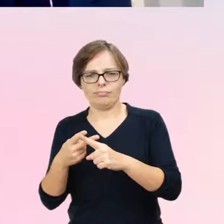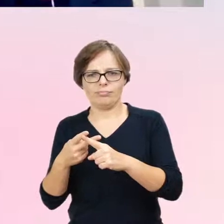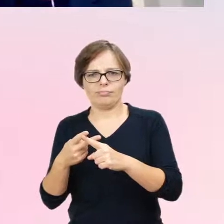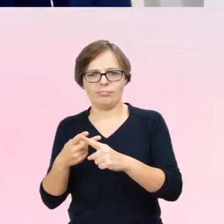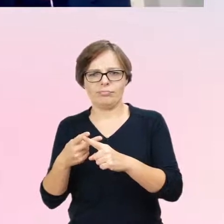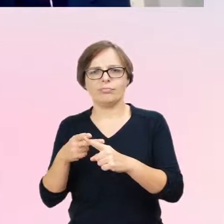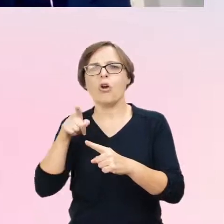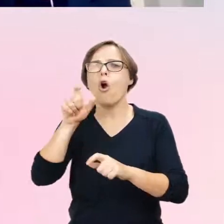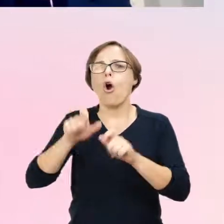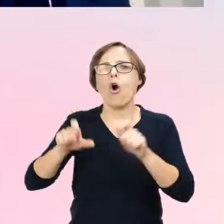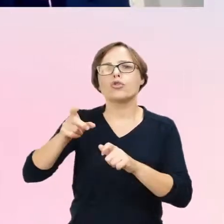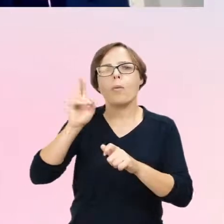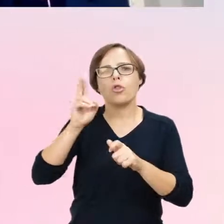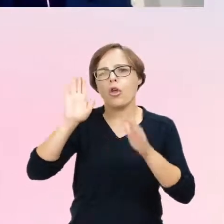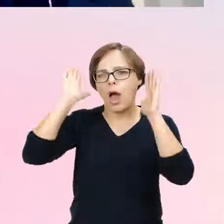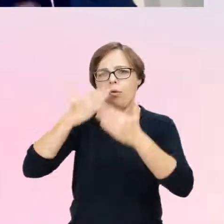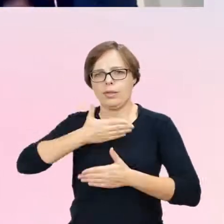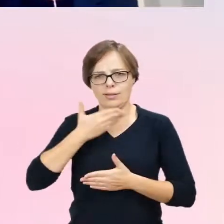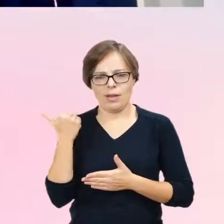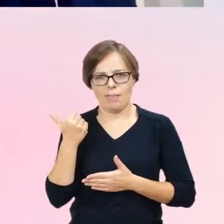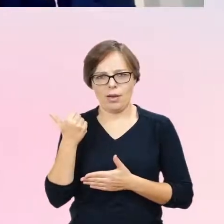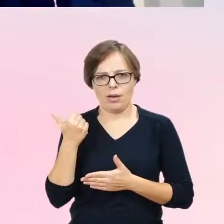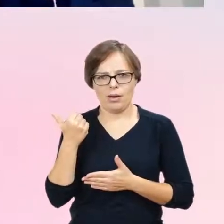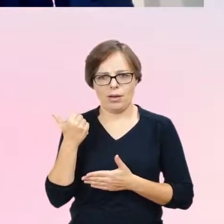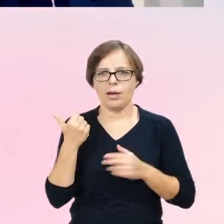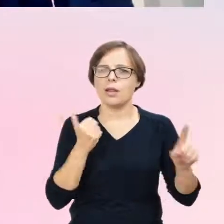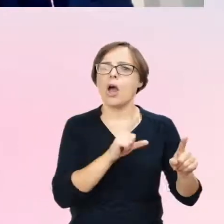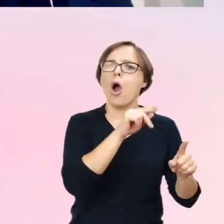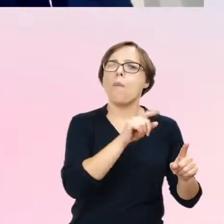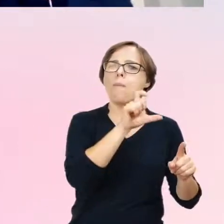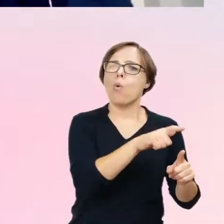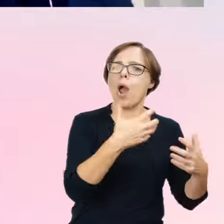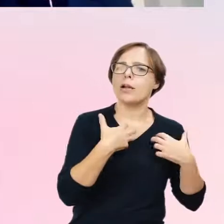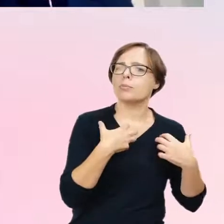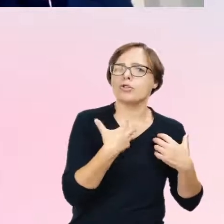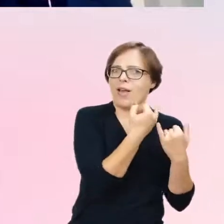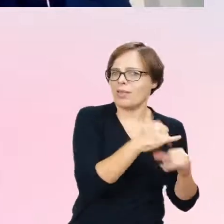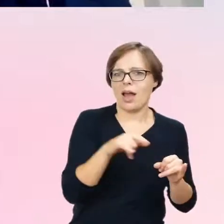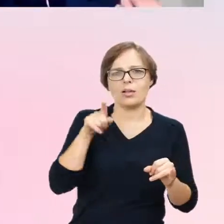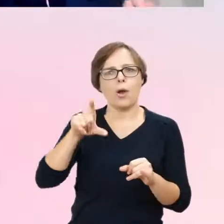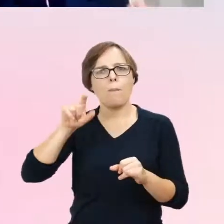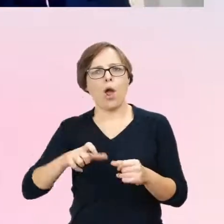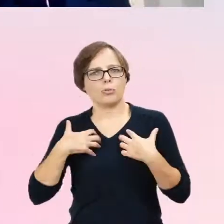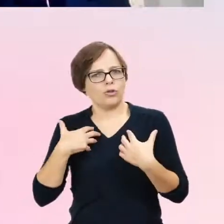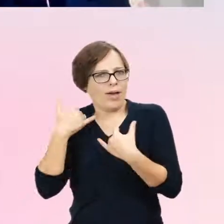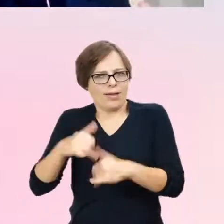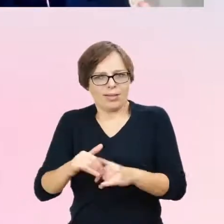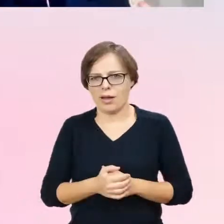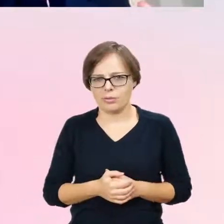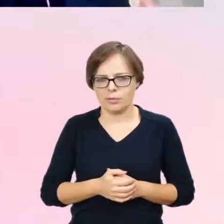bez spektrum przeżywają swoją płeć. Czyli osoby w spektrum autyzmu często